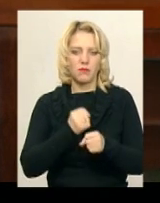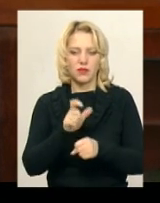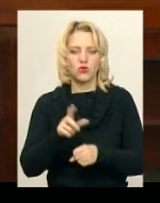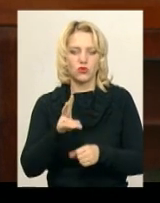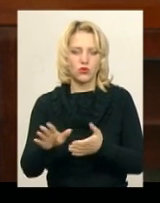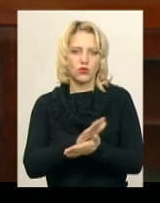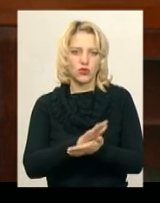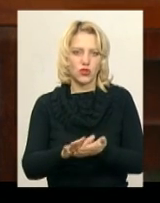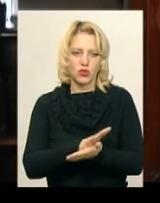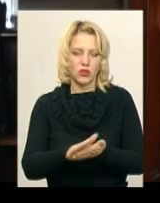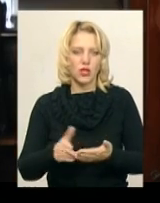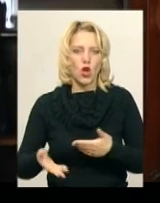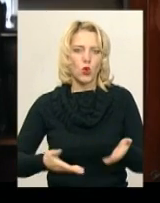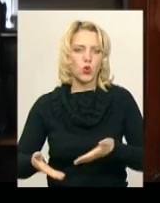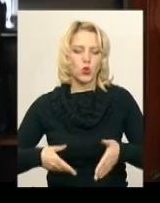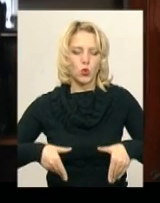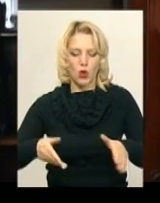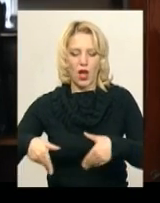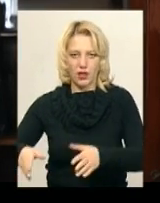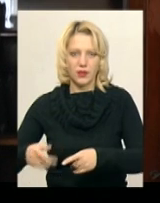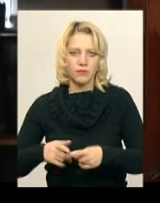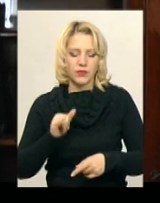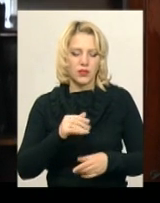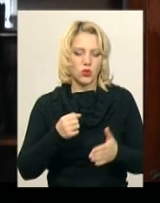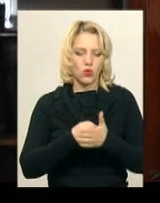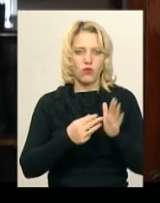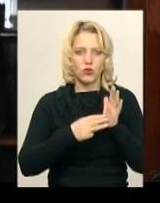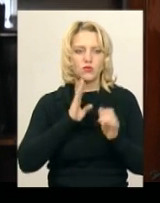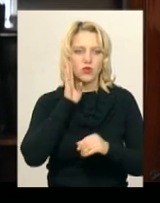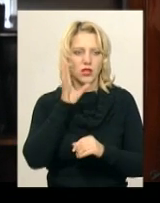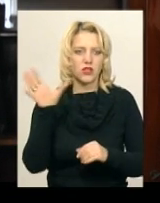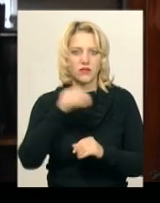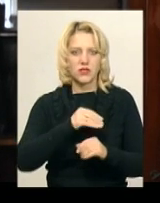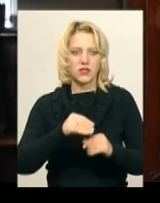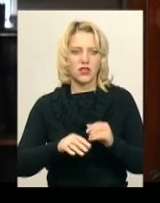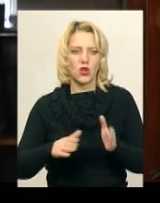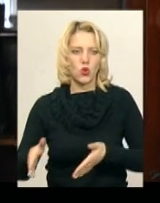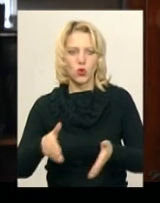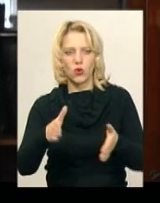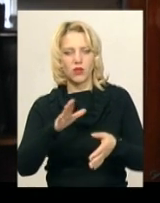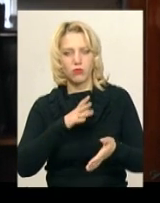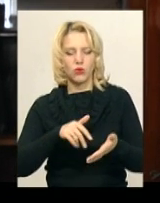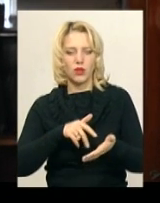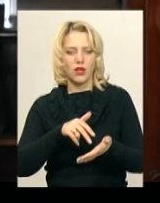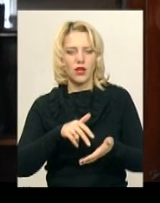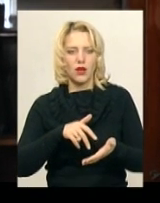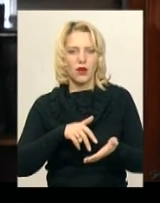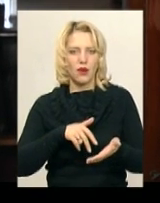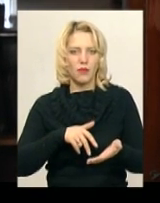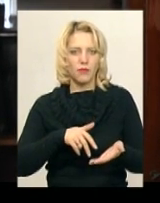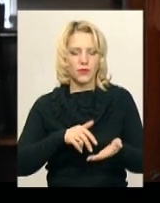розчищають в основному тротуари. До 8-ї години ранку практично всі дороги були пройдені транспортом